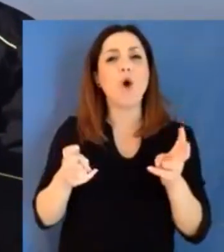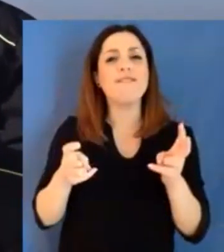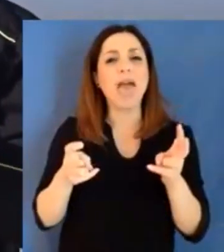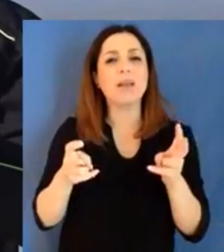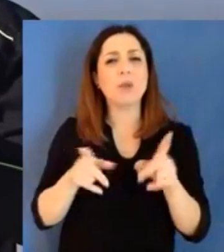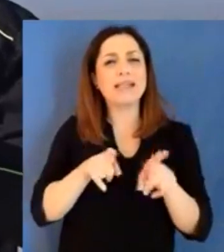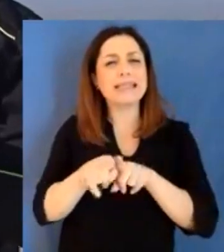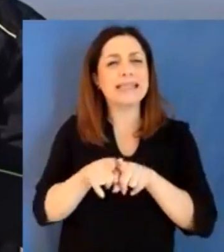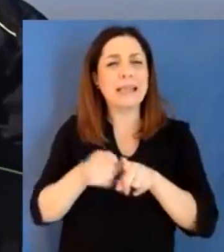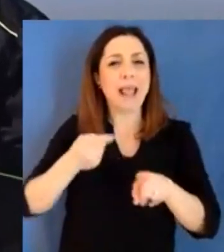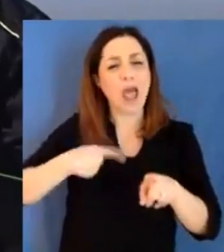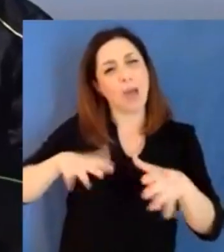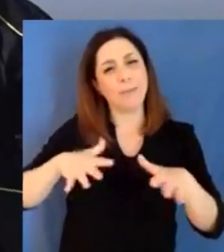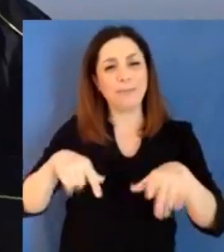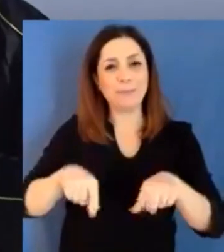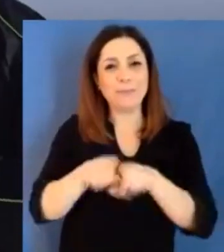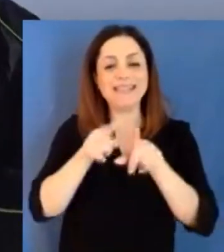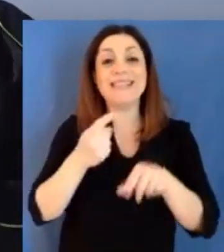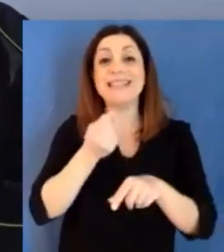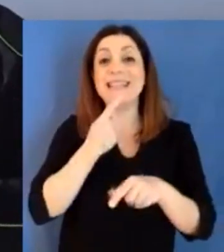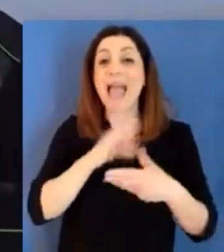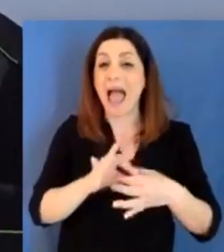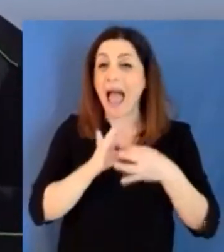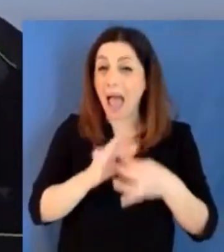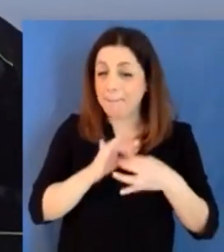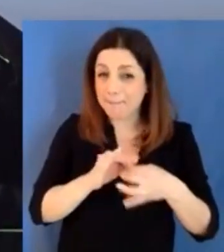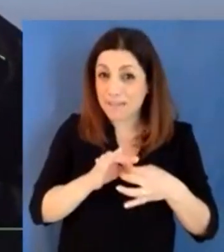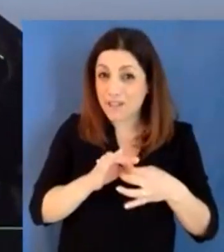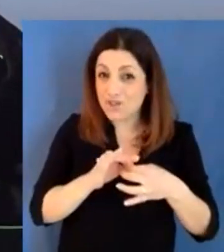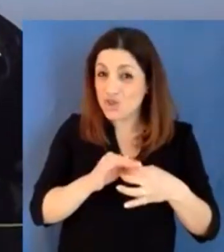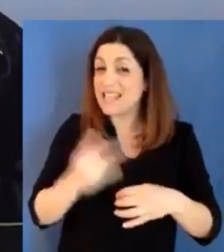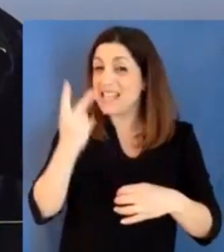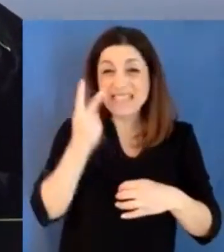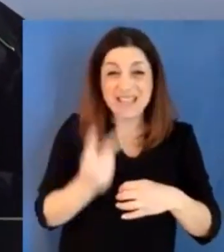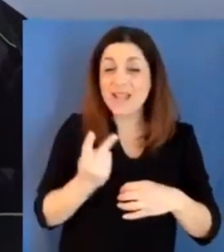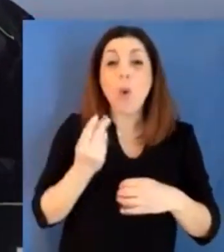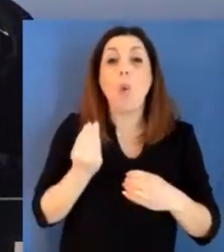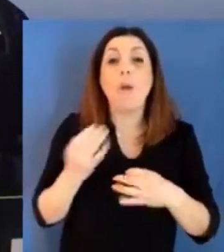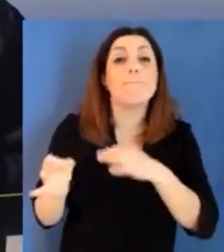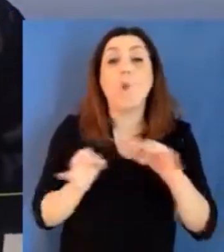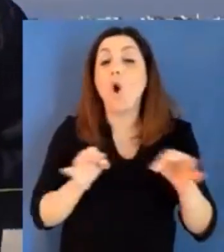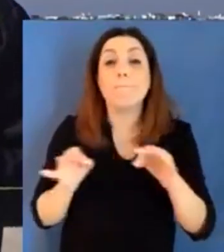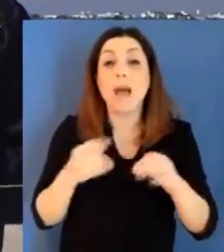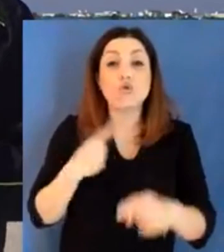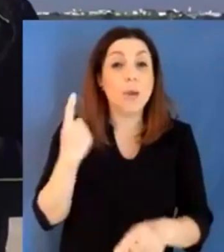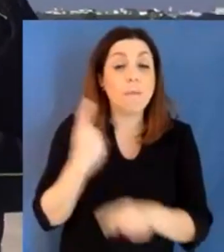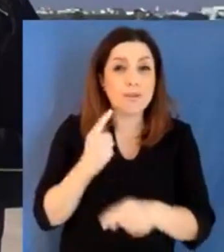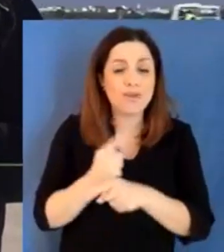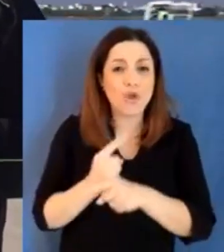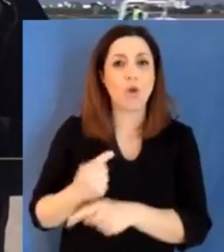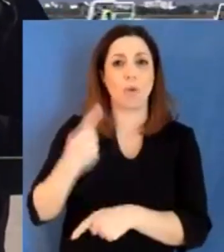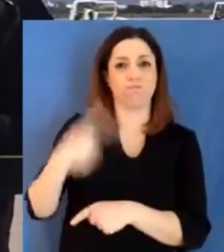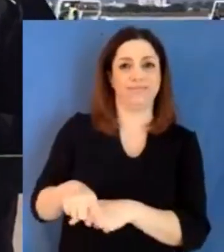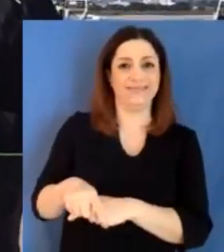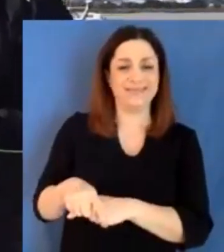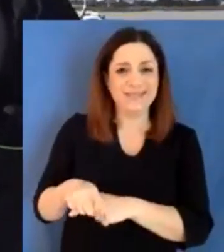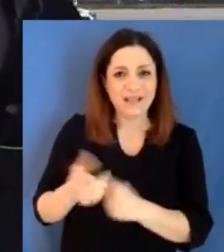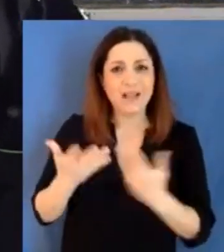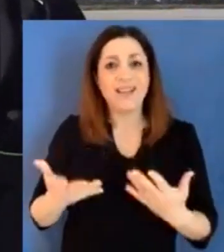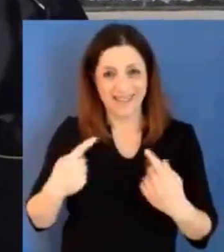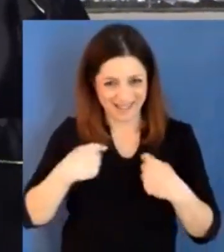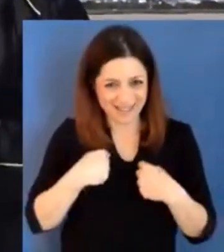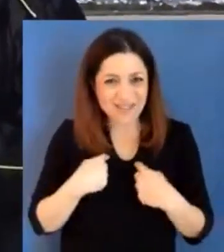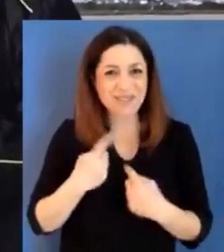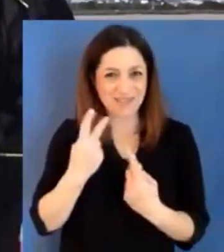io penso questo, che se l'Europa, l'Italia, se le regioni italiane impareranno da